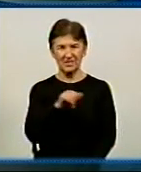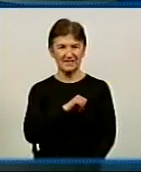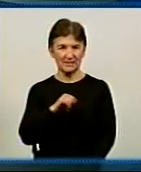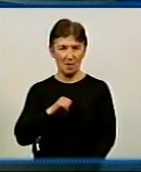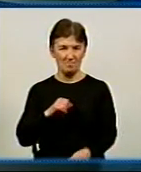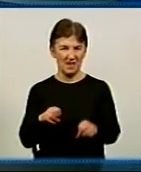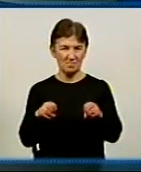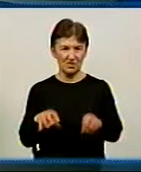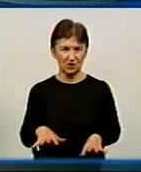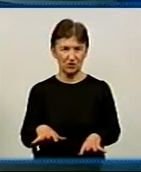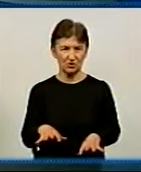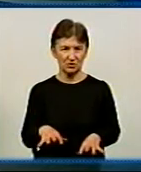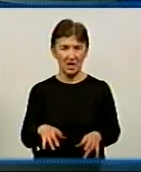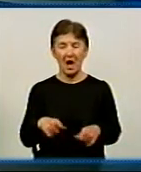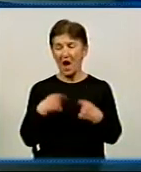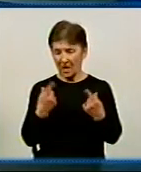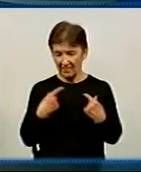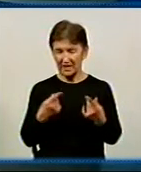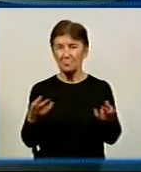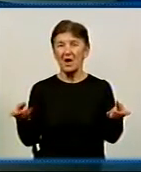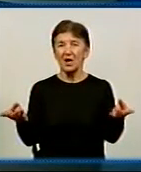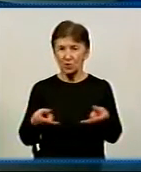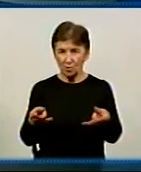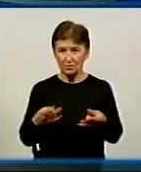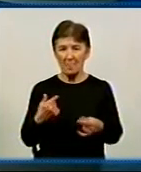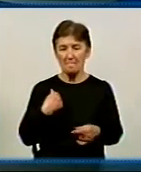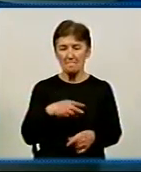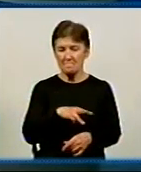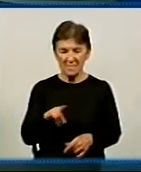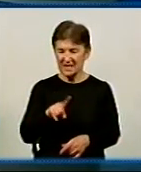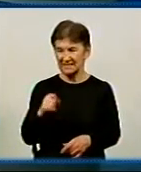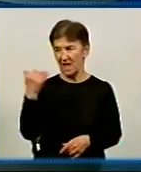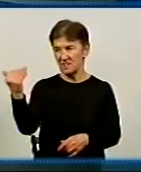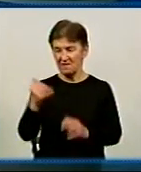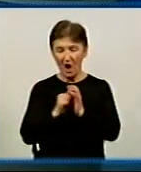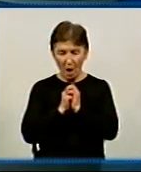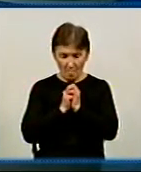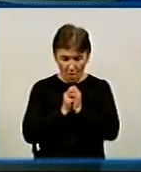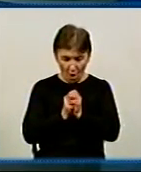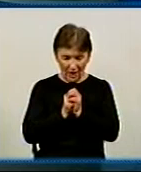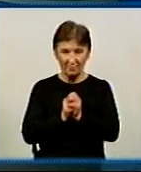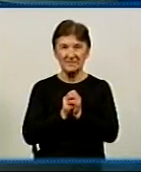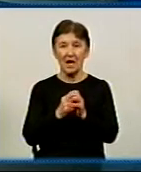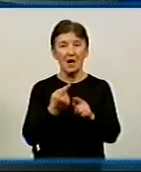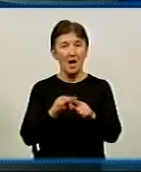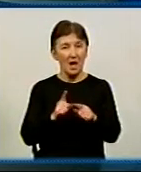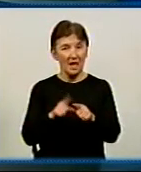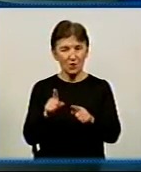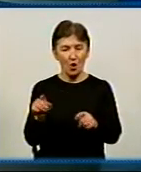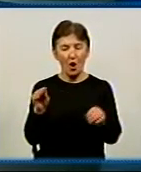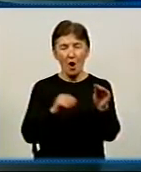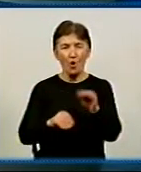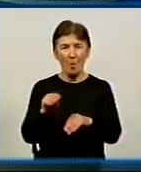образом. І тоді ми говоримо, що треба молитися. Тоді ми за нього вже молимося, ми підтримуємо його. Дальше, це комплексний підход